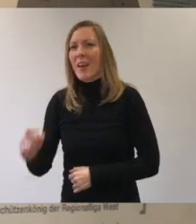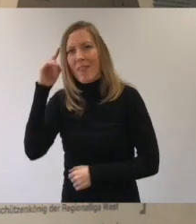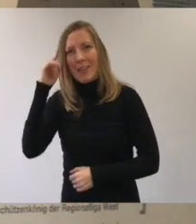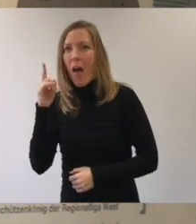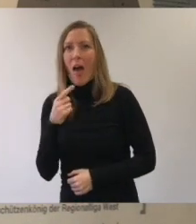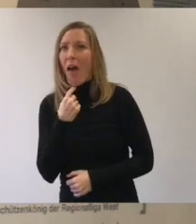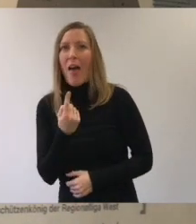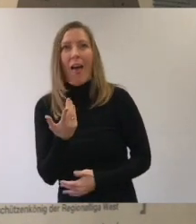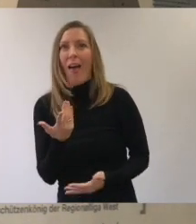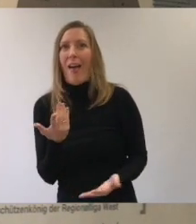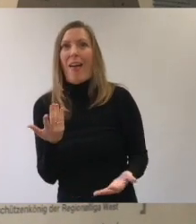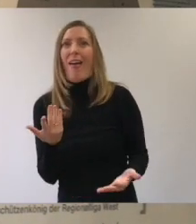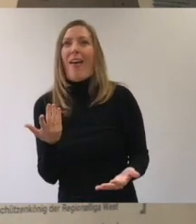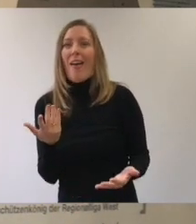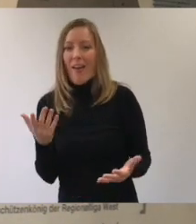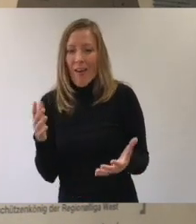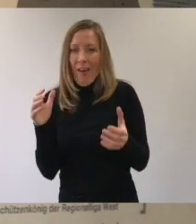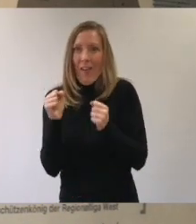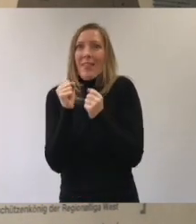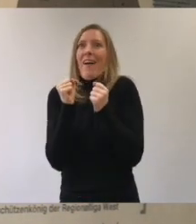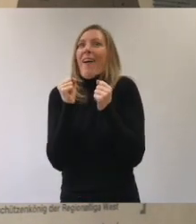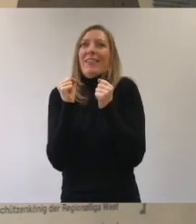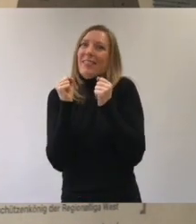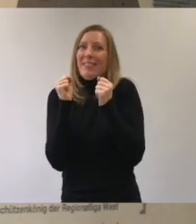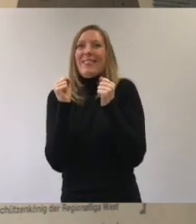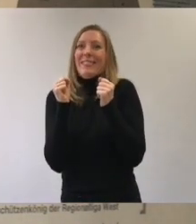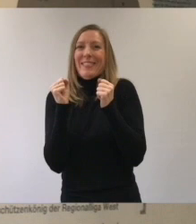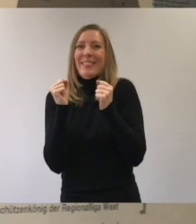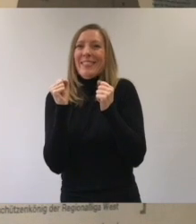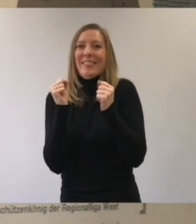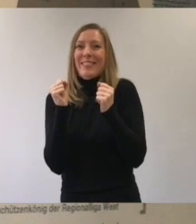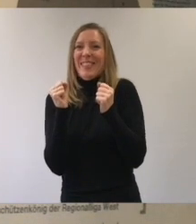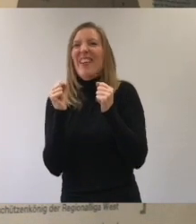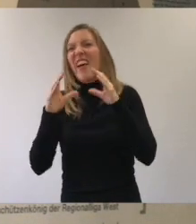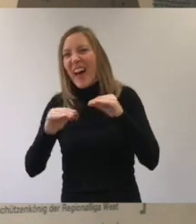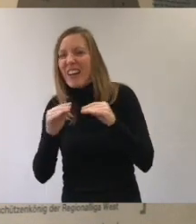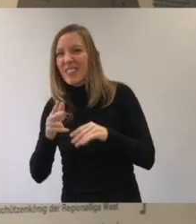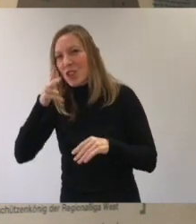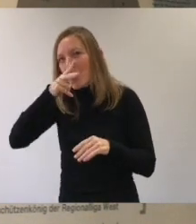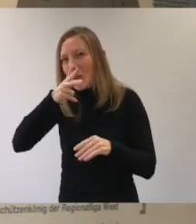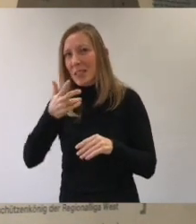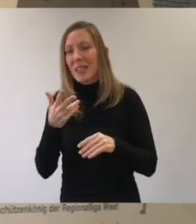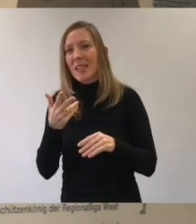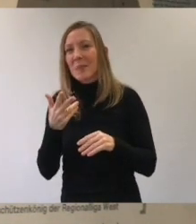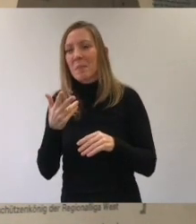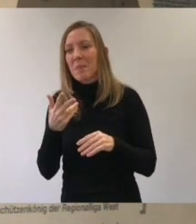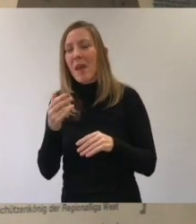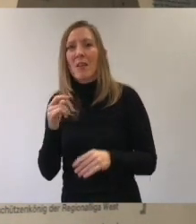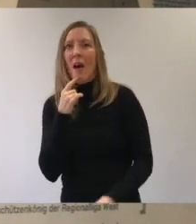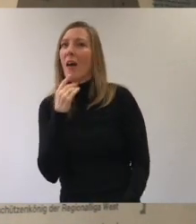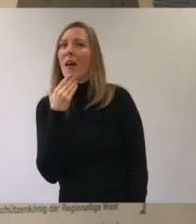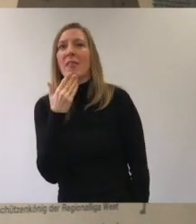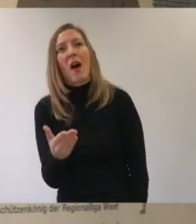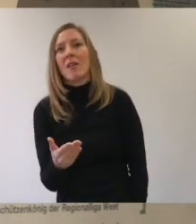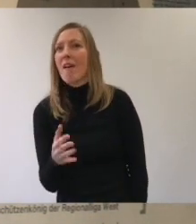Ingo weiß nicht, was er sagen soll. Er hält das Trikot fest in seinen Händen. Es ist nass und dreckig. Dann